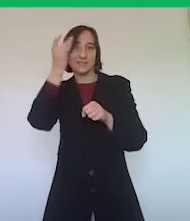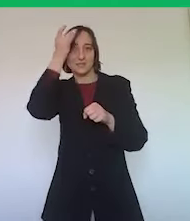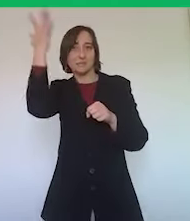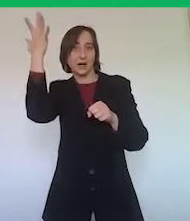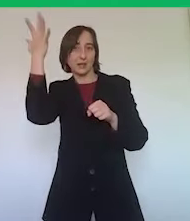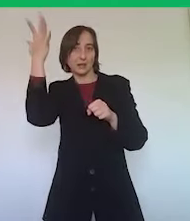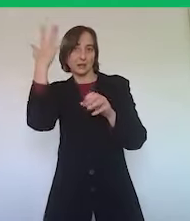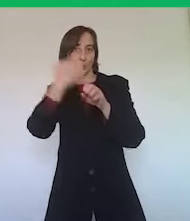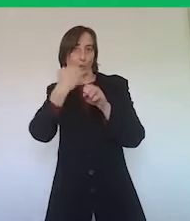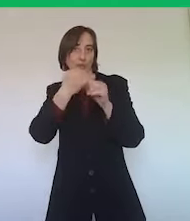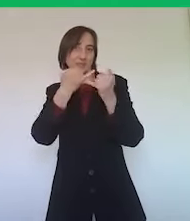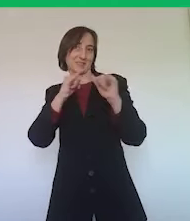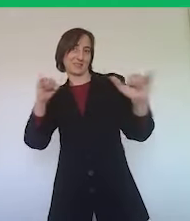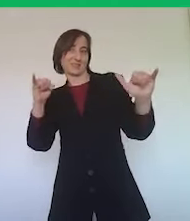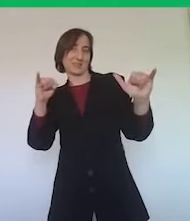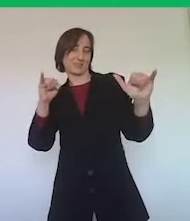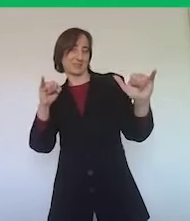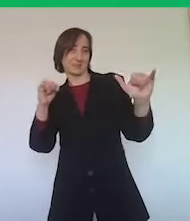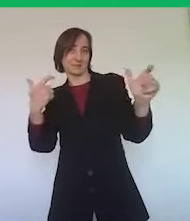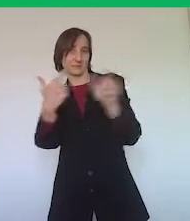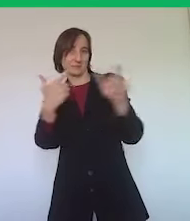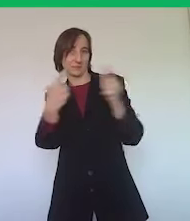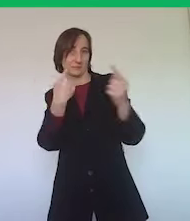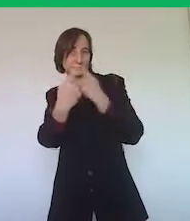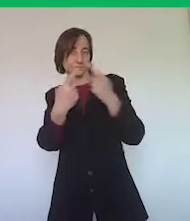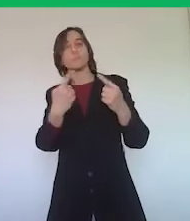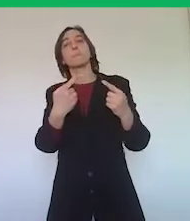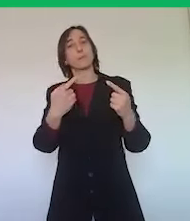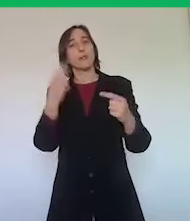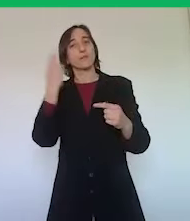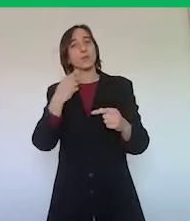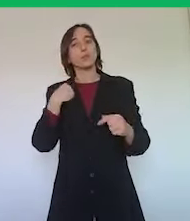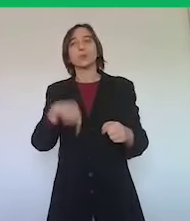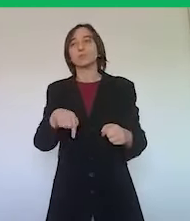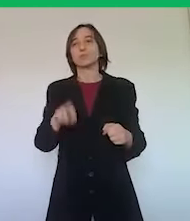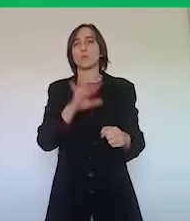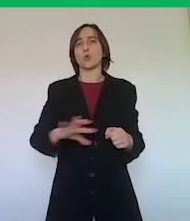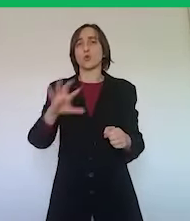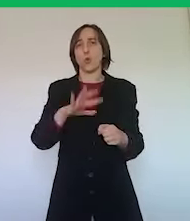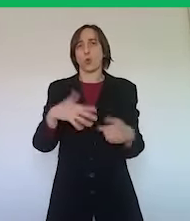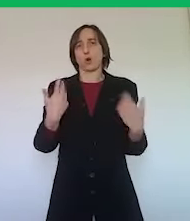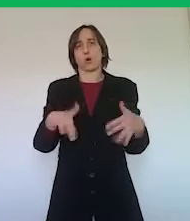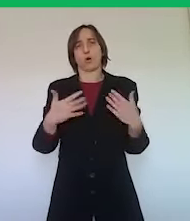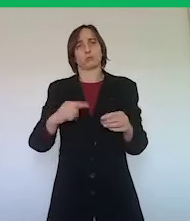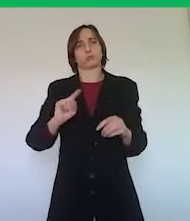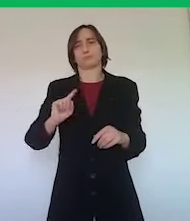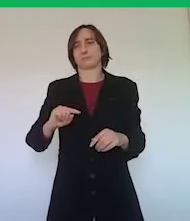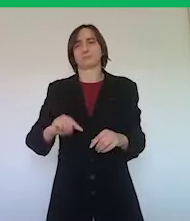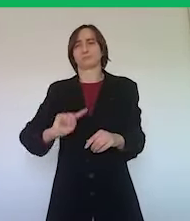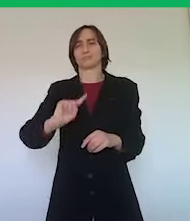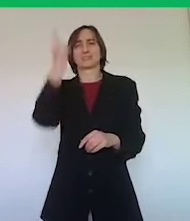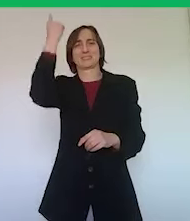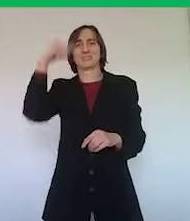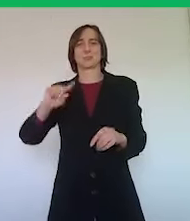fin da subito, siamo stati probabilmente da questo punto di vista la regione più innovativa, abbiamo subito